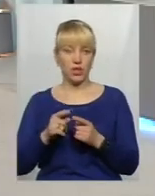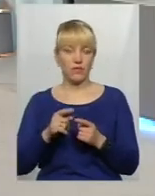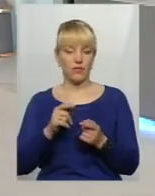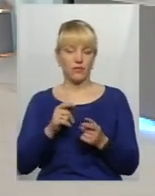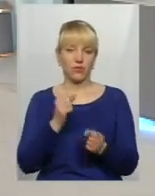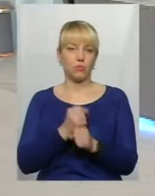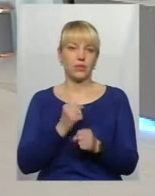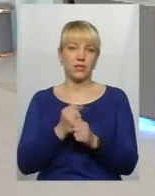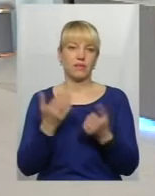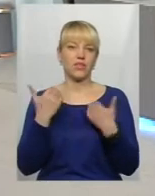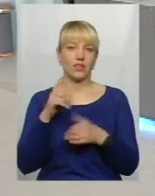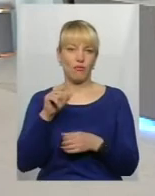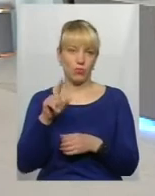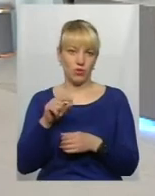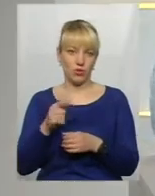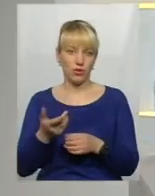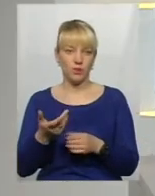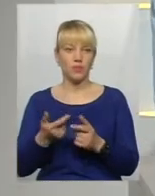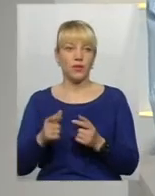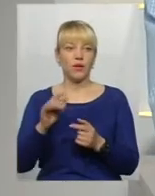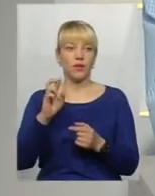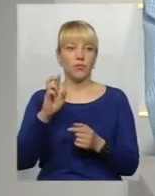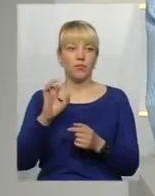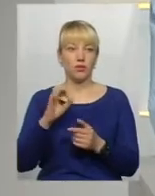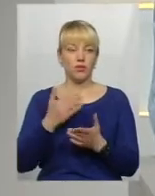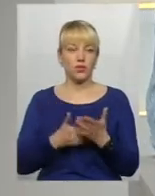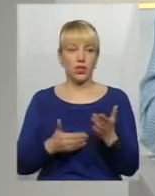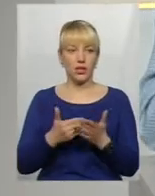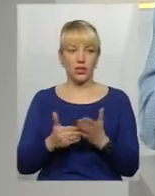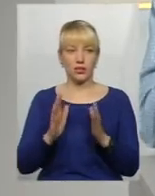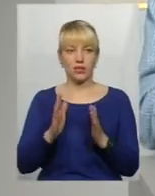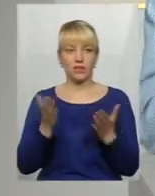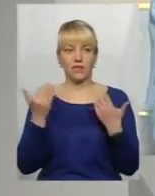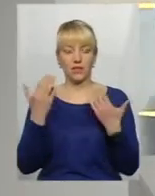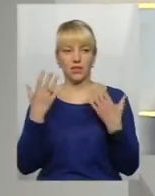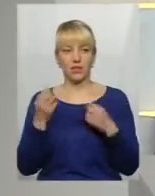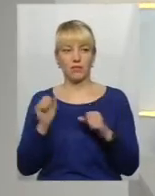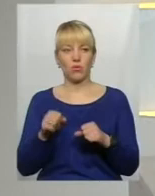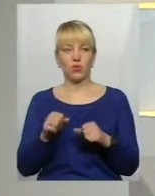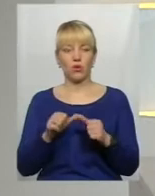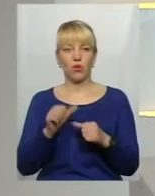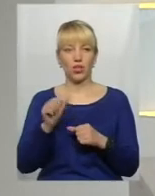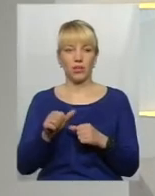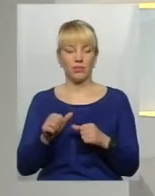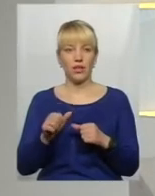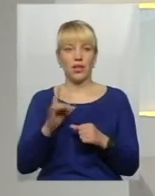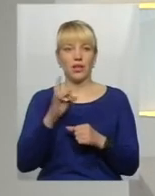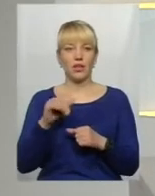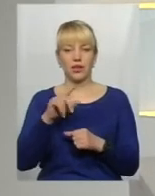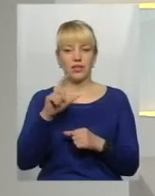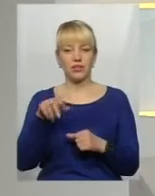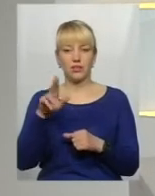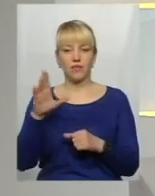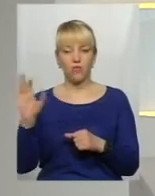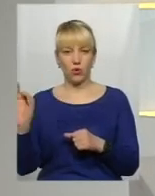законопроектом, здається, тільки вихідний може бути, ну, окрім Різдва, так? Якщо Різдво припало